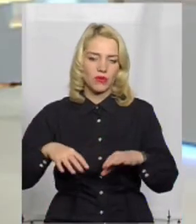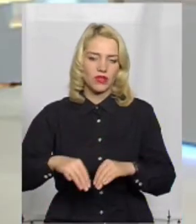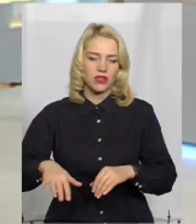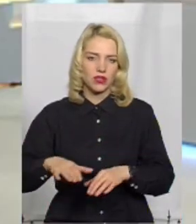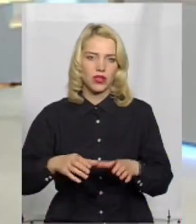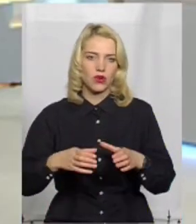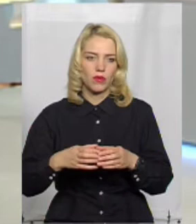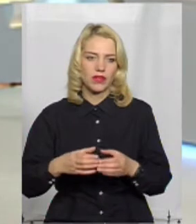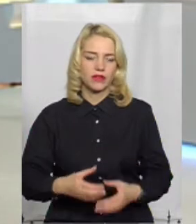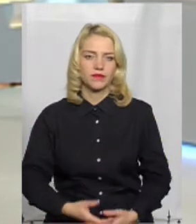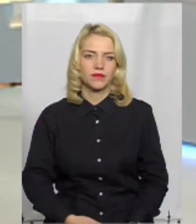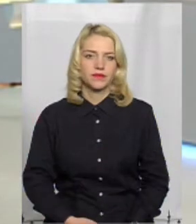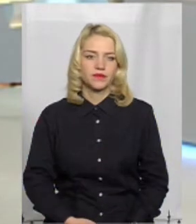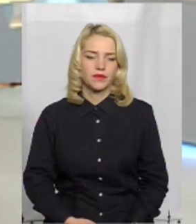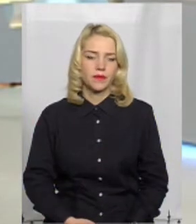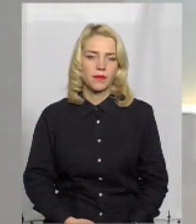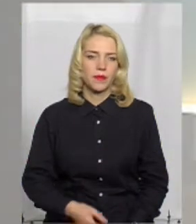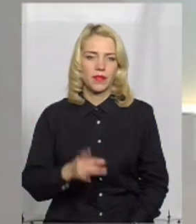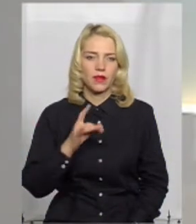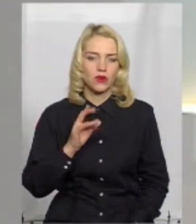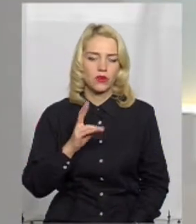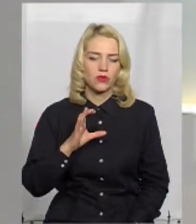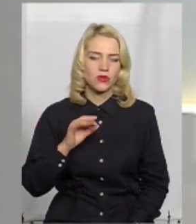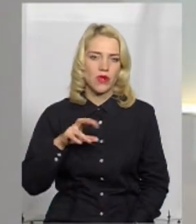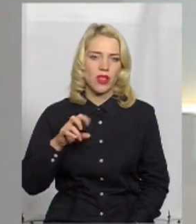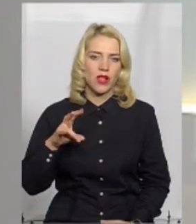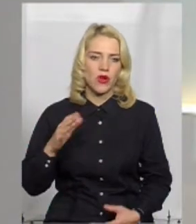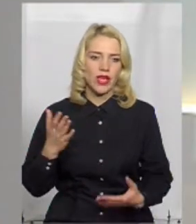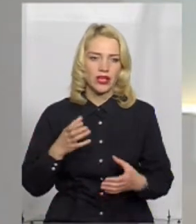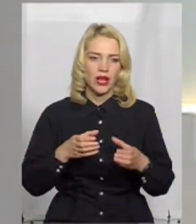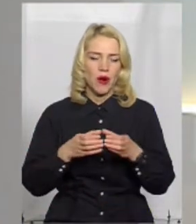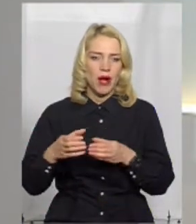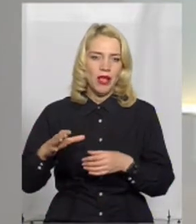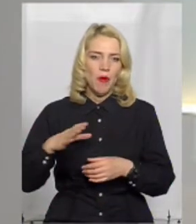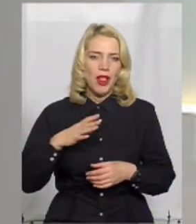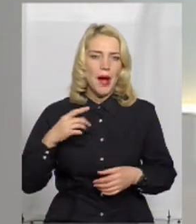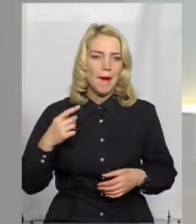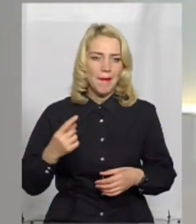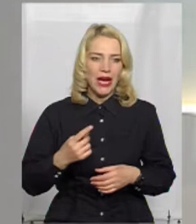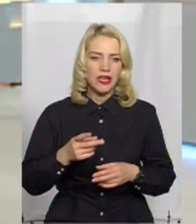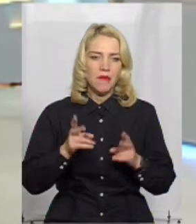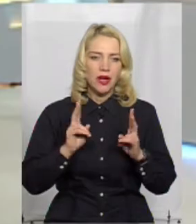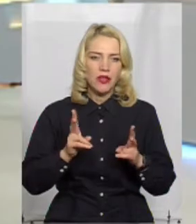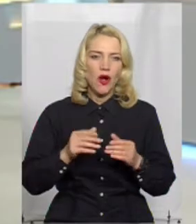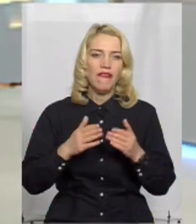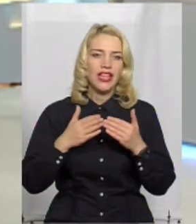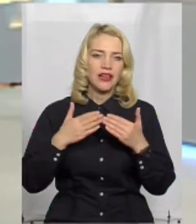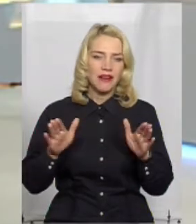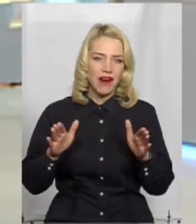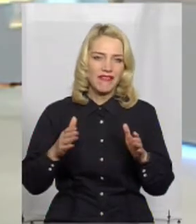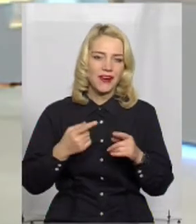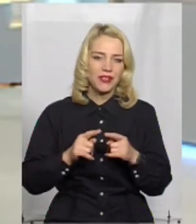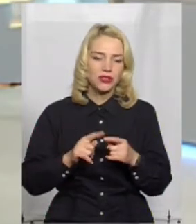Пані Роксолана, які громади були першими? Хто відкривав